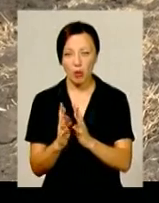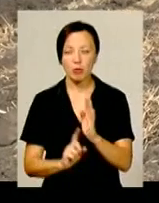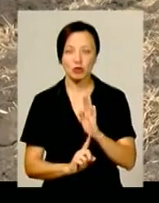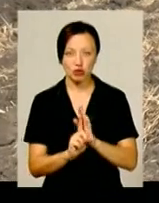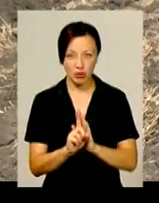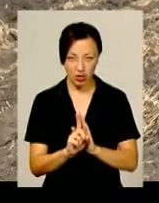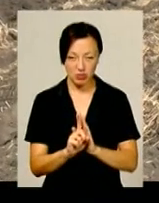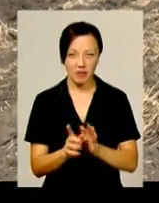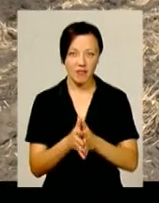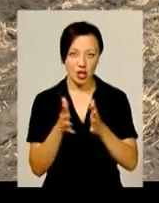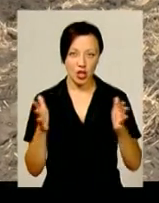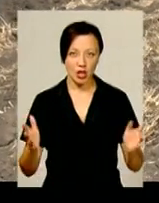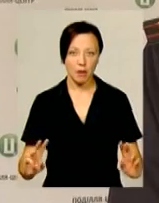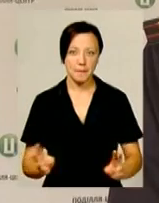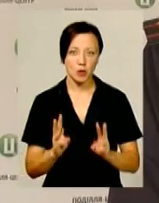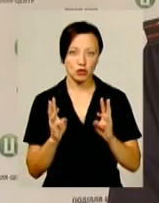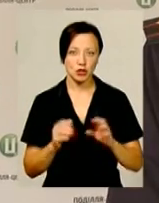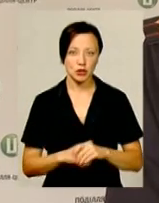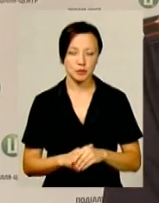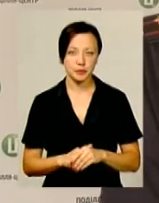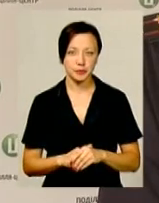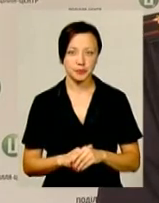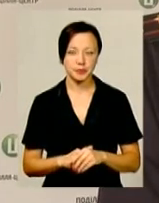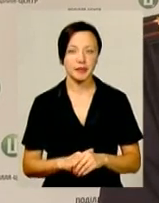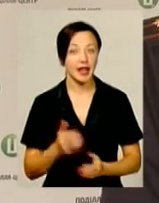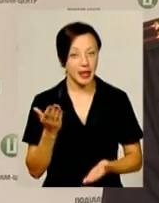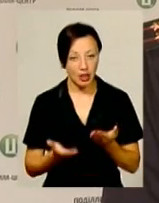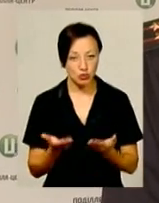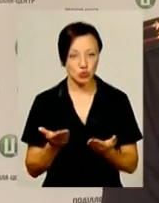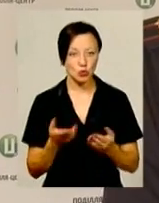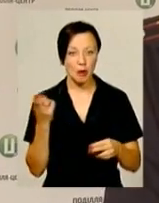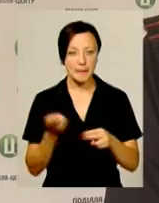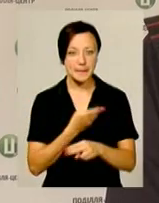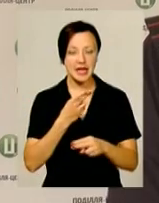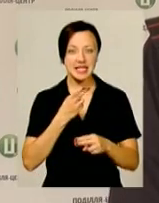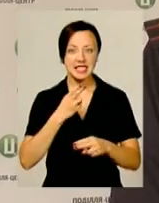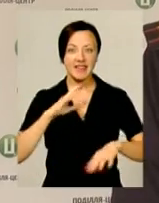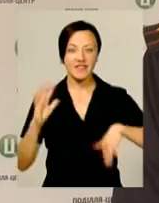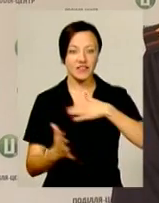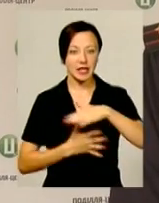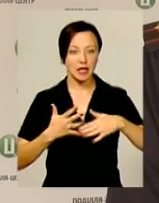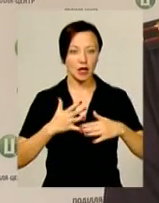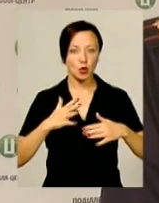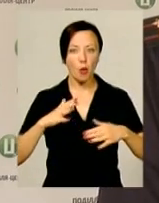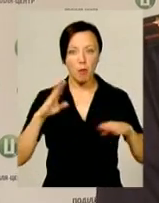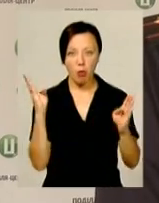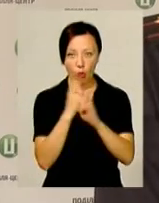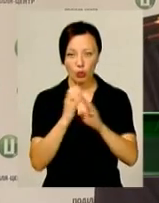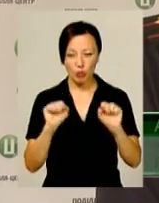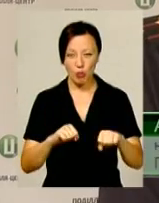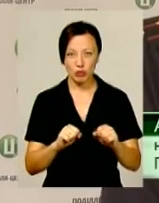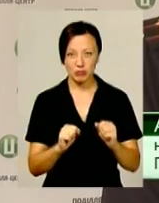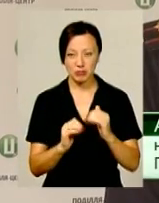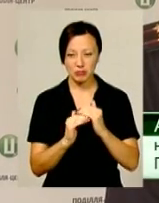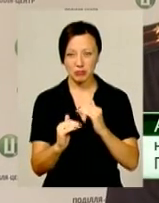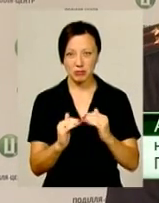починаються великі пожежі. Якщо в безвітряну погоду стерня може горіти зі швидкістю